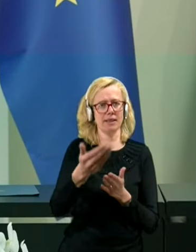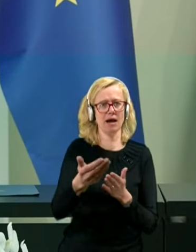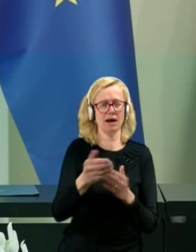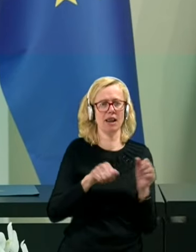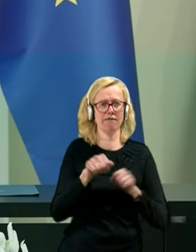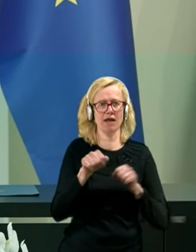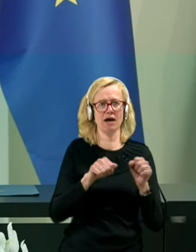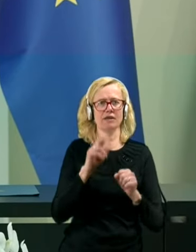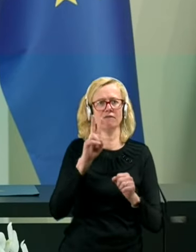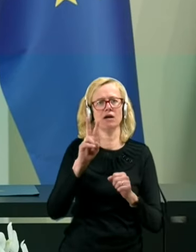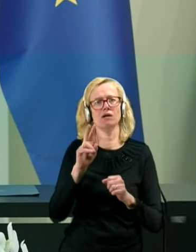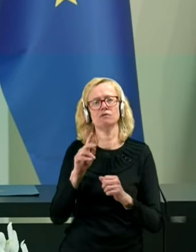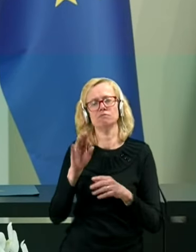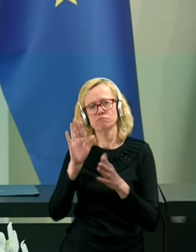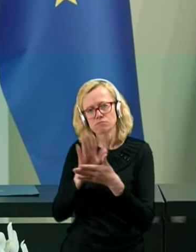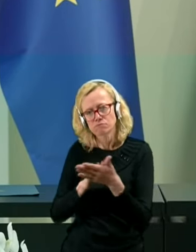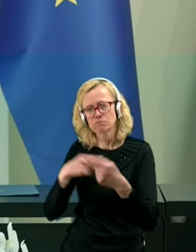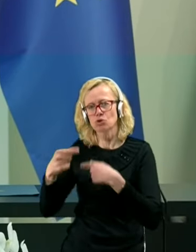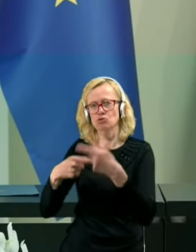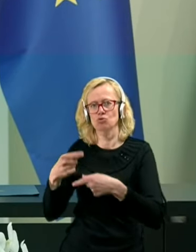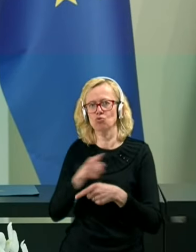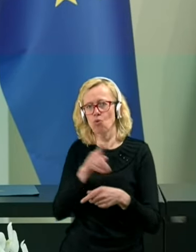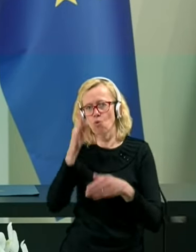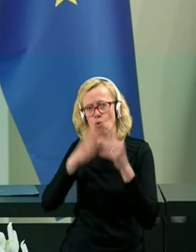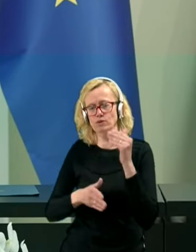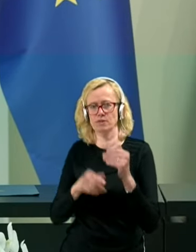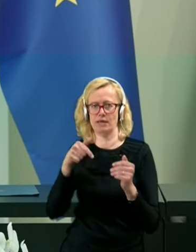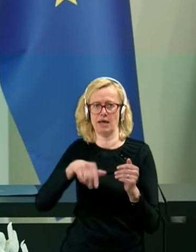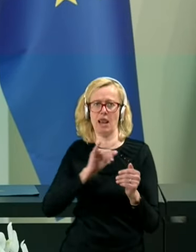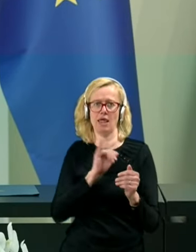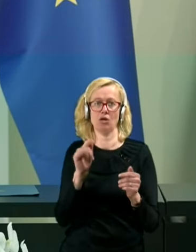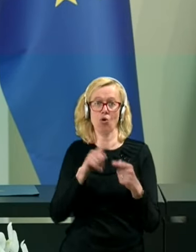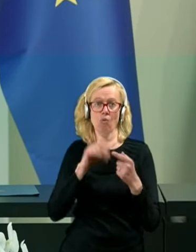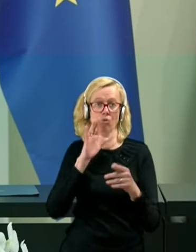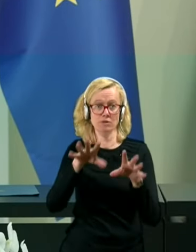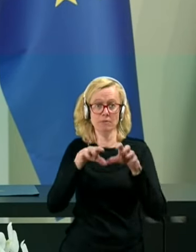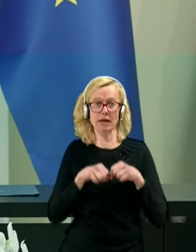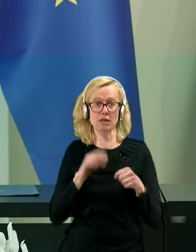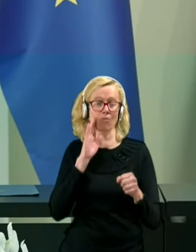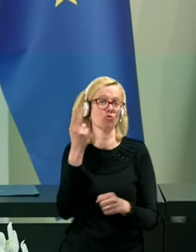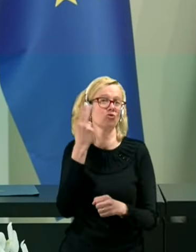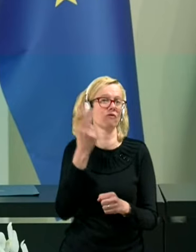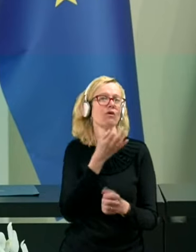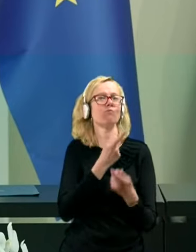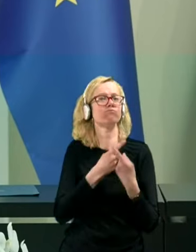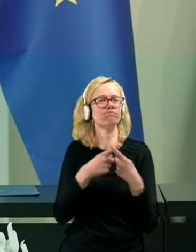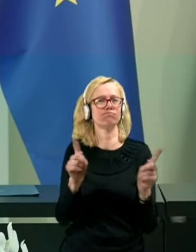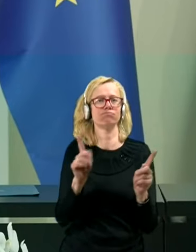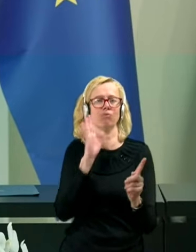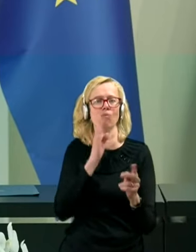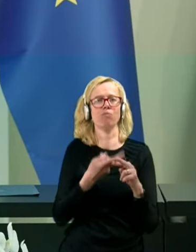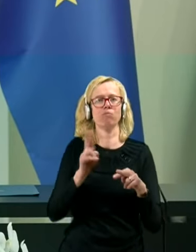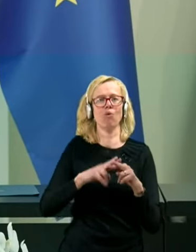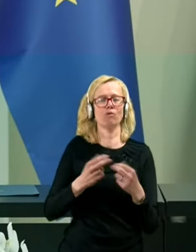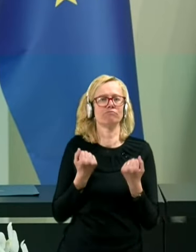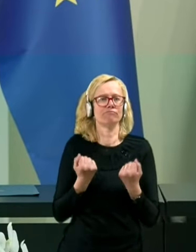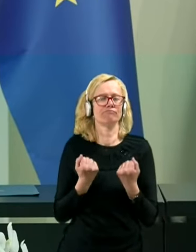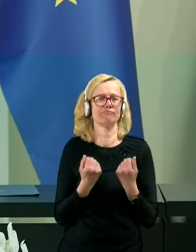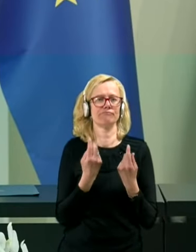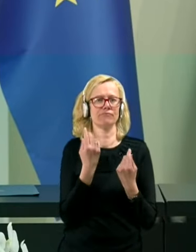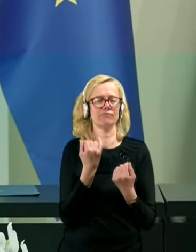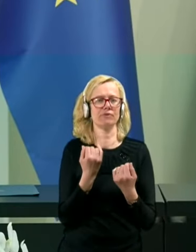proceduro do konca tega leta. In ko bodo sprejeti, bo Slovenija drugačna, bo bolj vitka, bo imeli